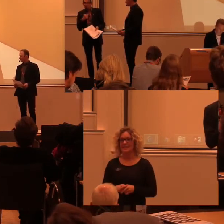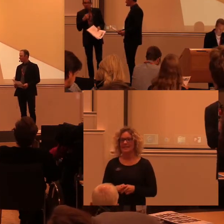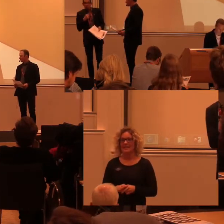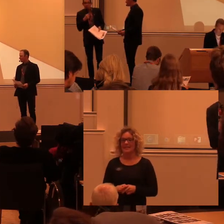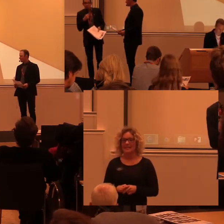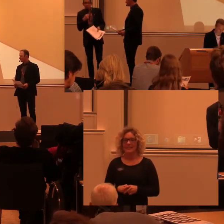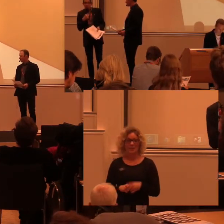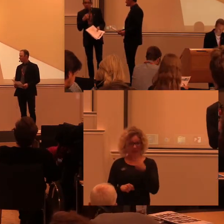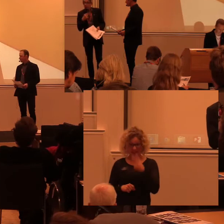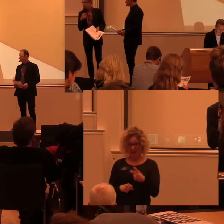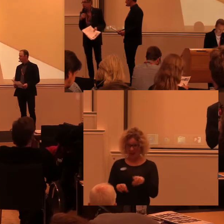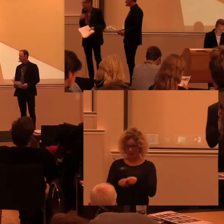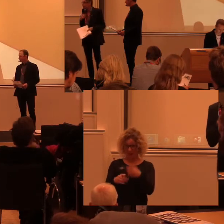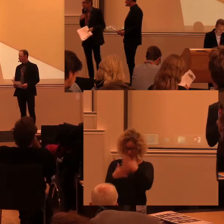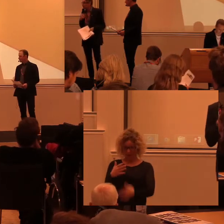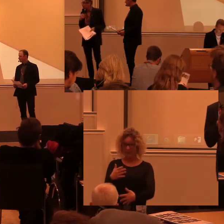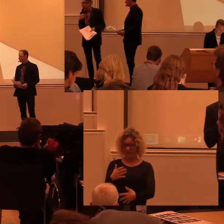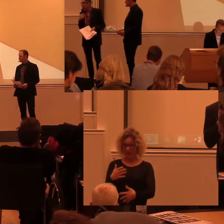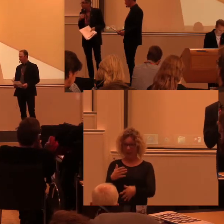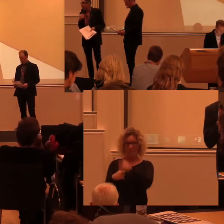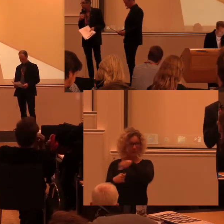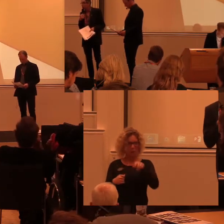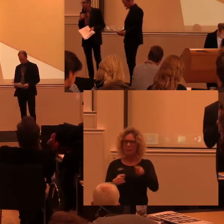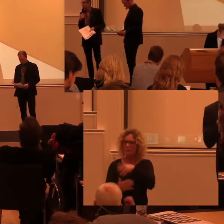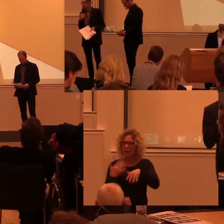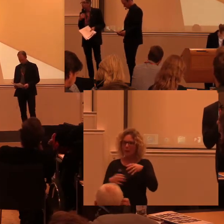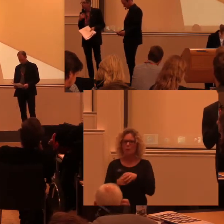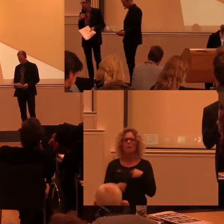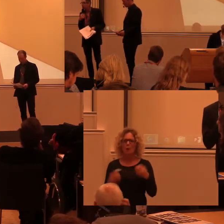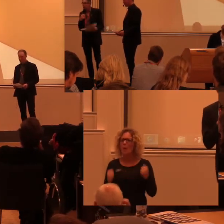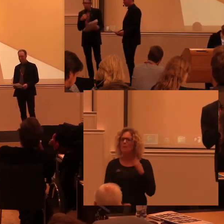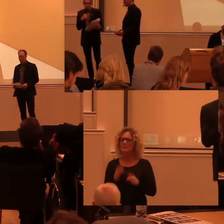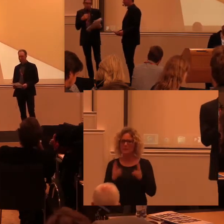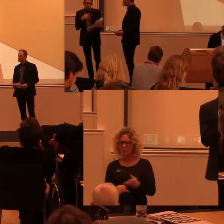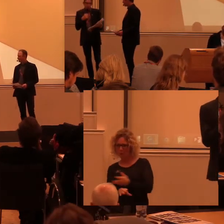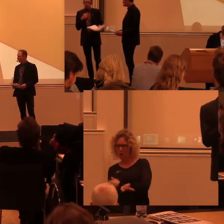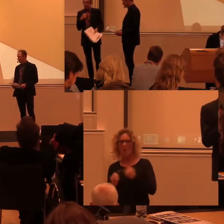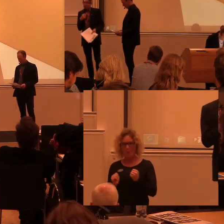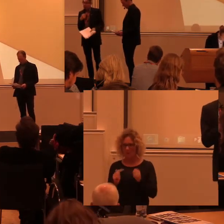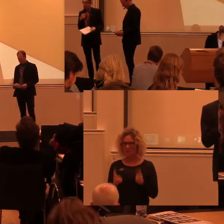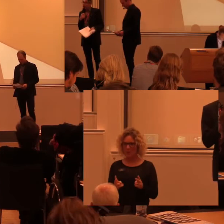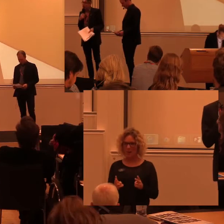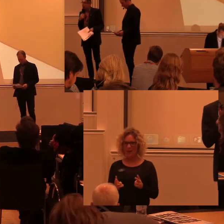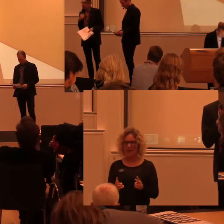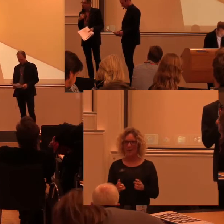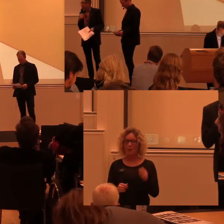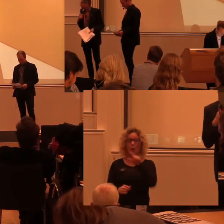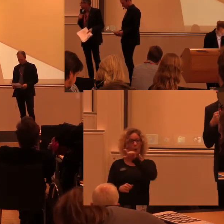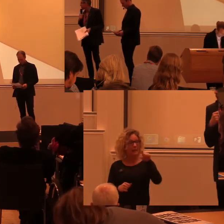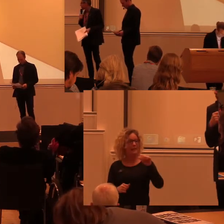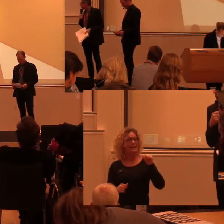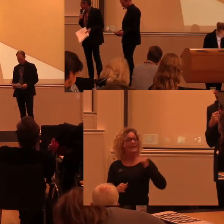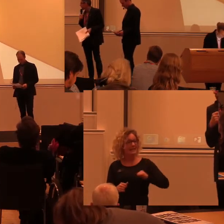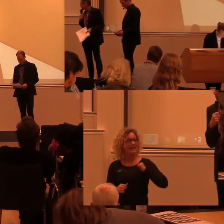närvarolistan så är vi en väldigt blandad grupp och det var precis vad vi hoppades. Rubriken är ju tillgängligt